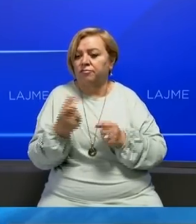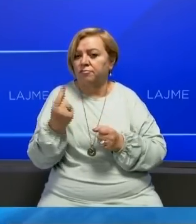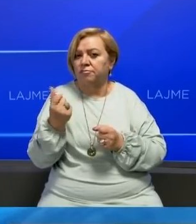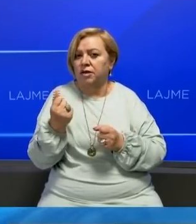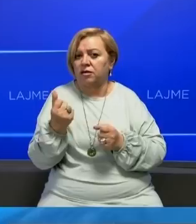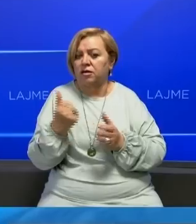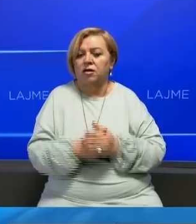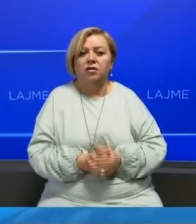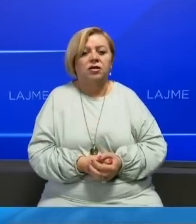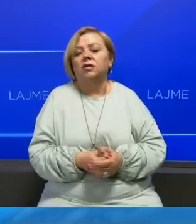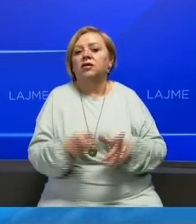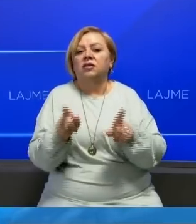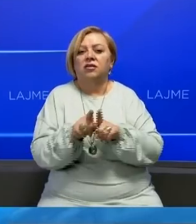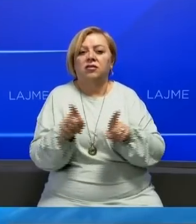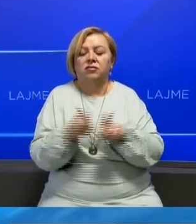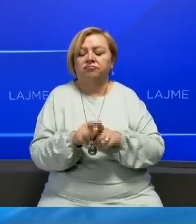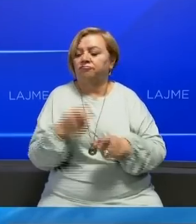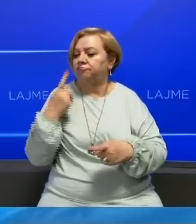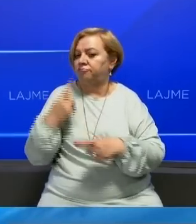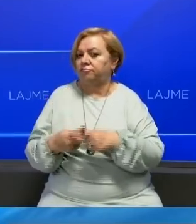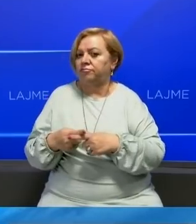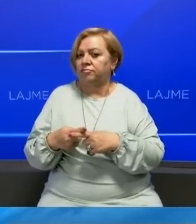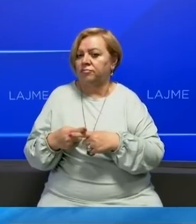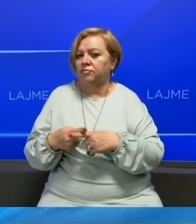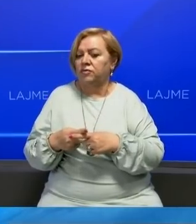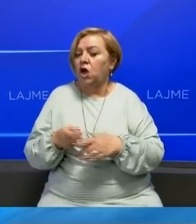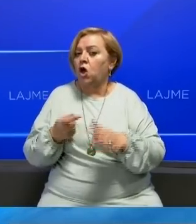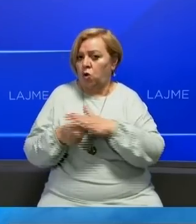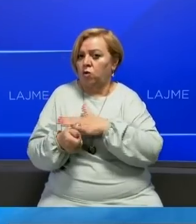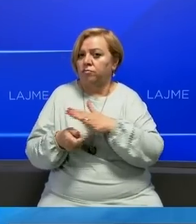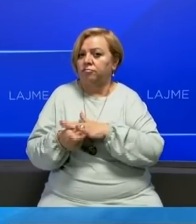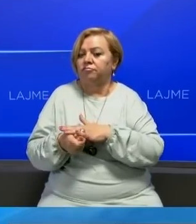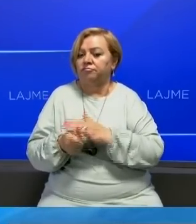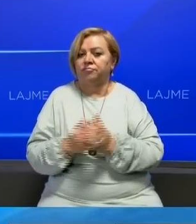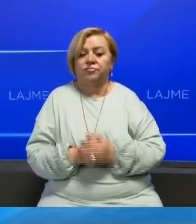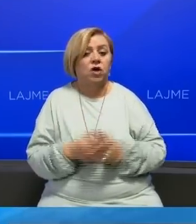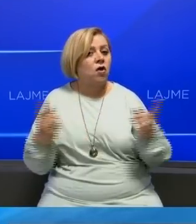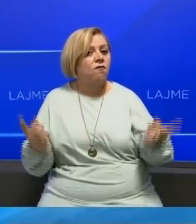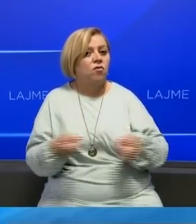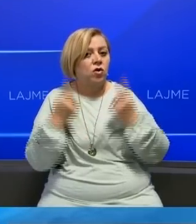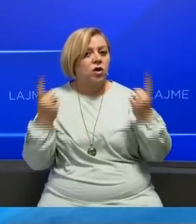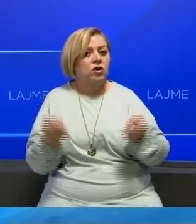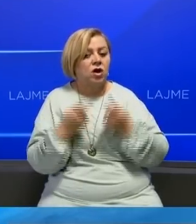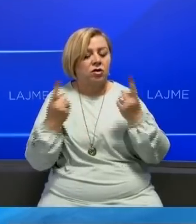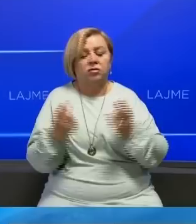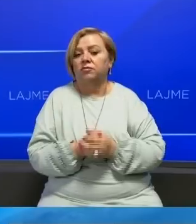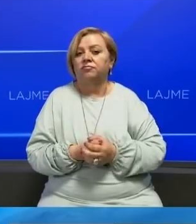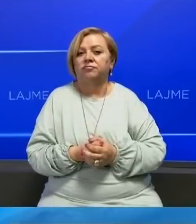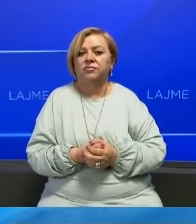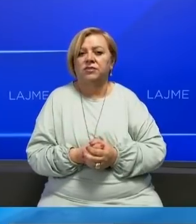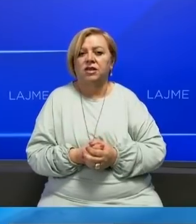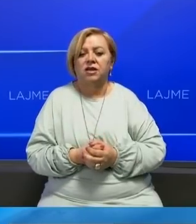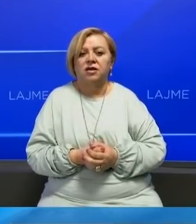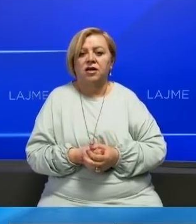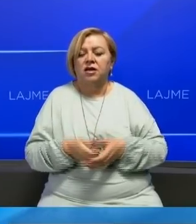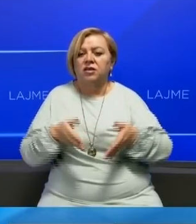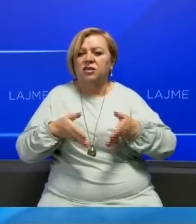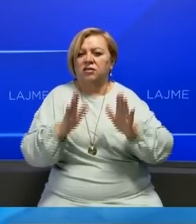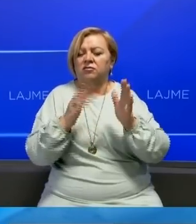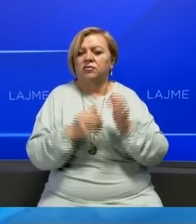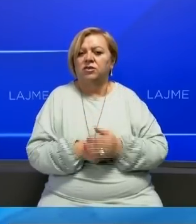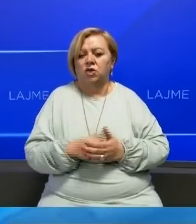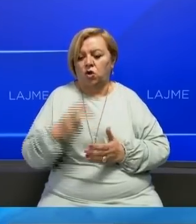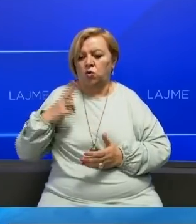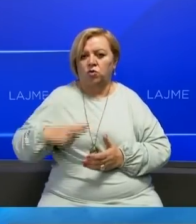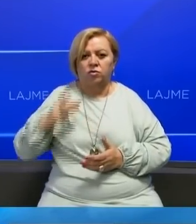në mnyrë simbolike ashtu si në të vërtet ndodhë për mes korupcionit. Fushata sensibilizues se po zhvillot në sheshin Zair Pajaziti në krye